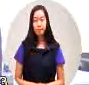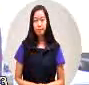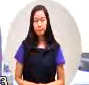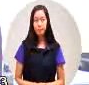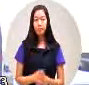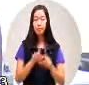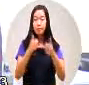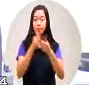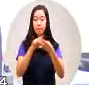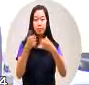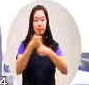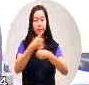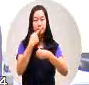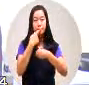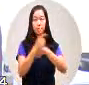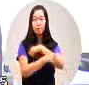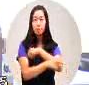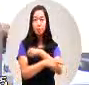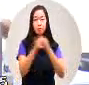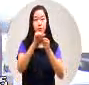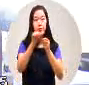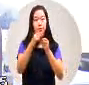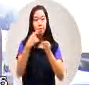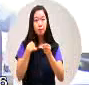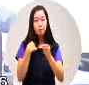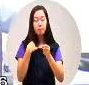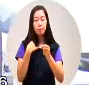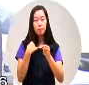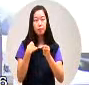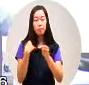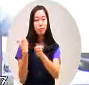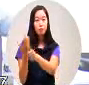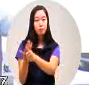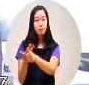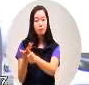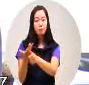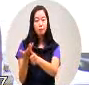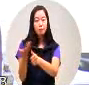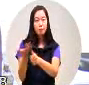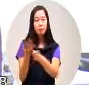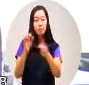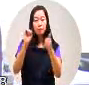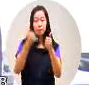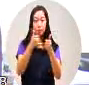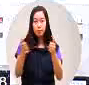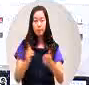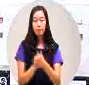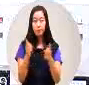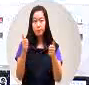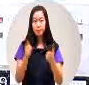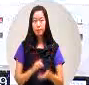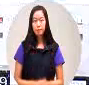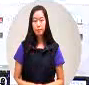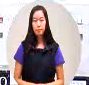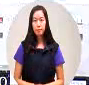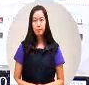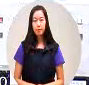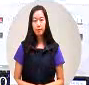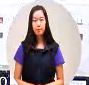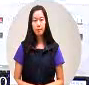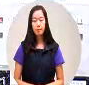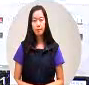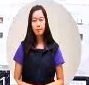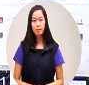大会主席我后面的五分钟我就让给我们议员谢谢好 红秀锦 红议员